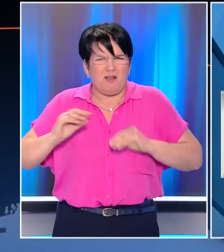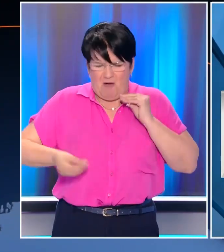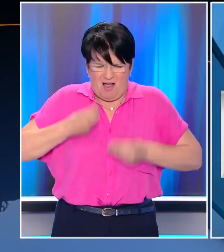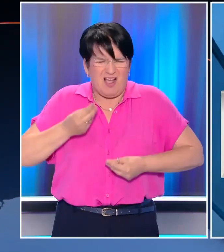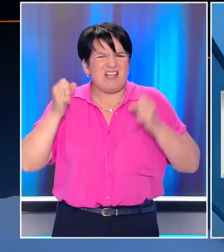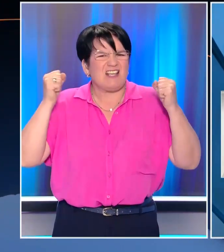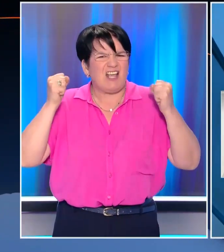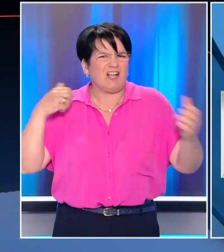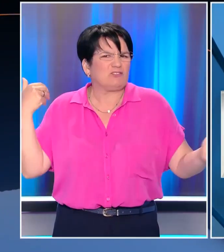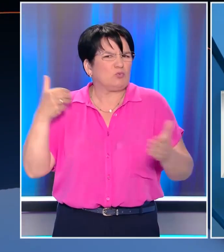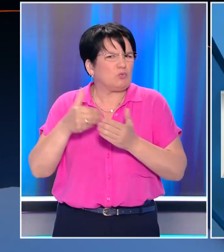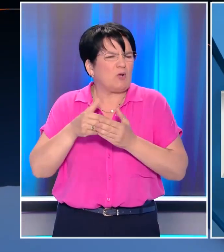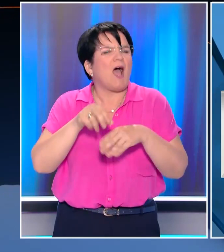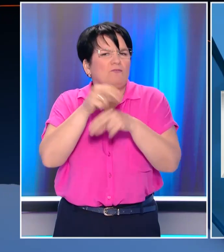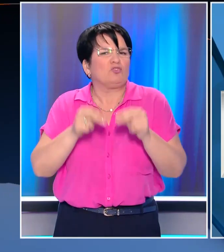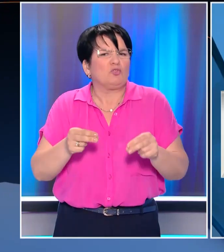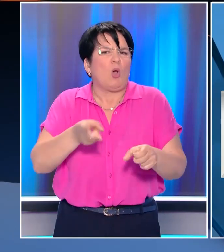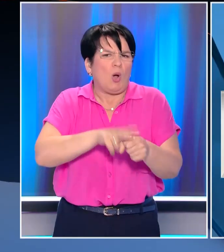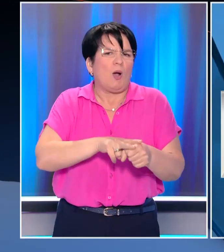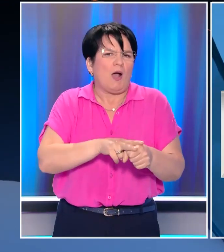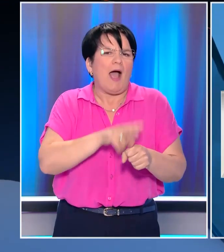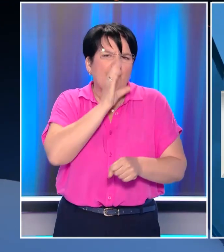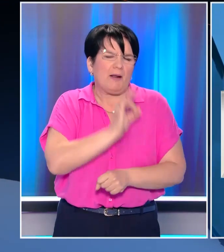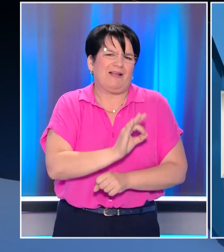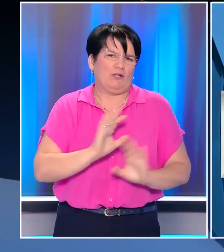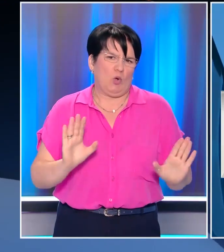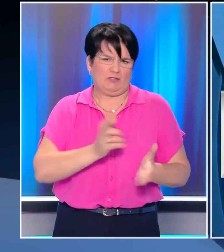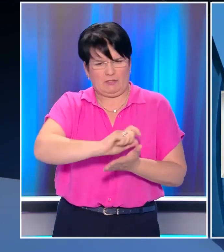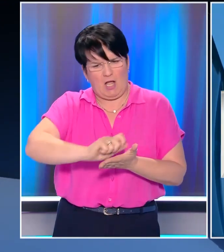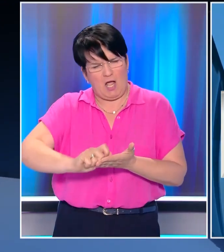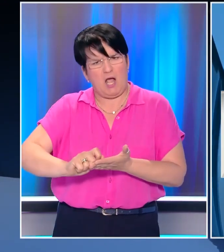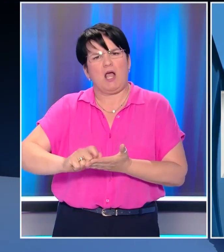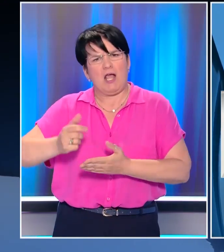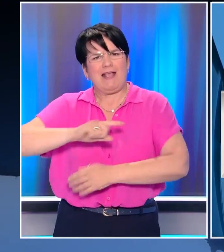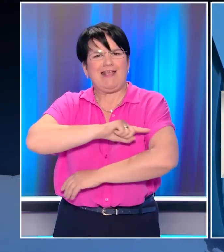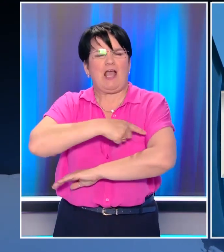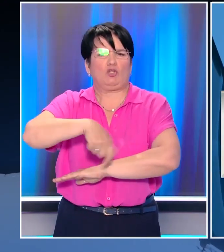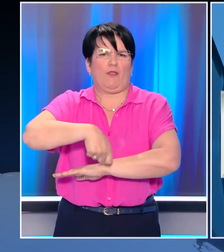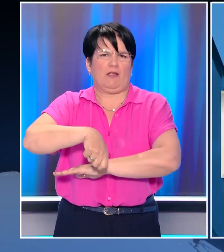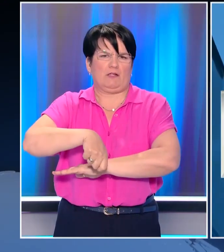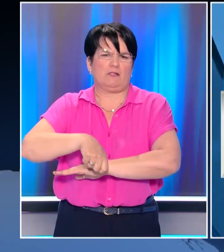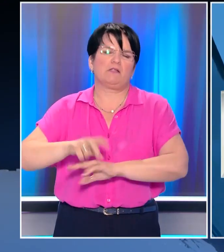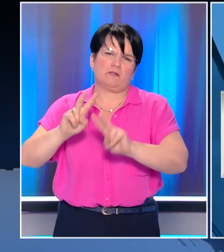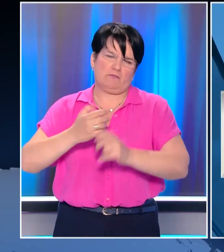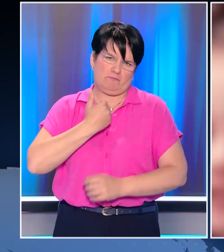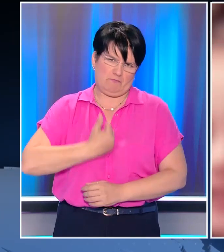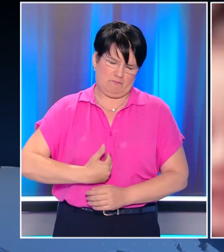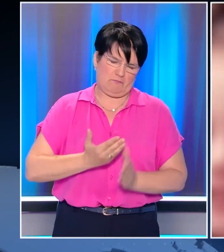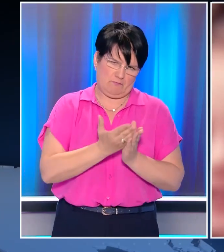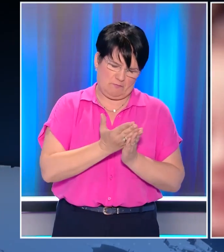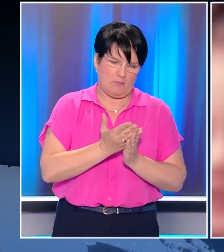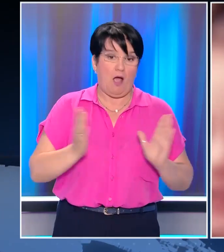που αντιμετώπιζαν και τα οποία αποτέλεσαν και τις αιτίες θανάτου που γράφτηκαν από τους ιατροδικαστές που τέλεσαν την νεκροψία νεκροτομή.